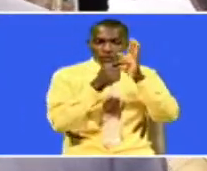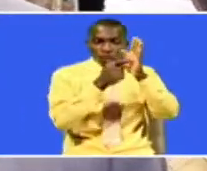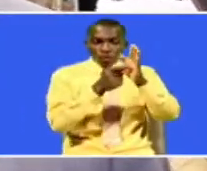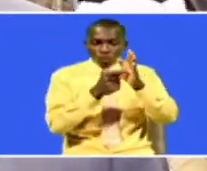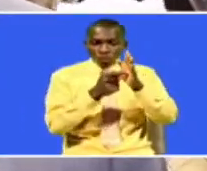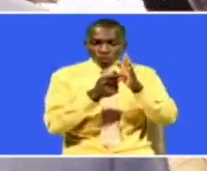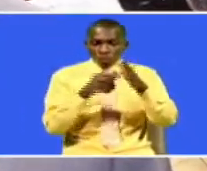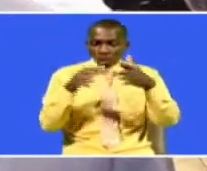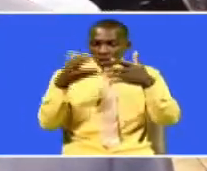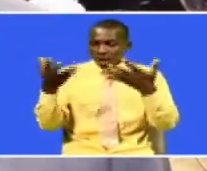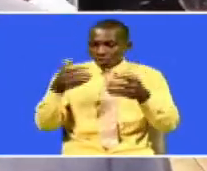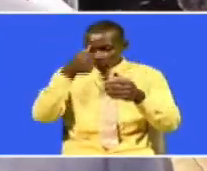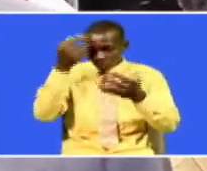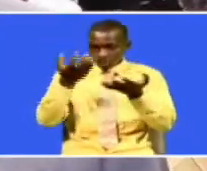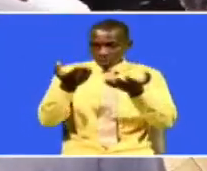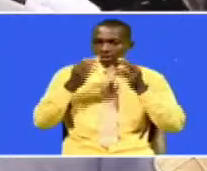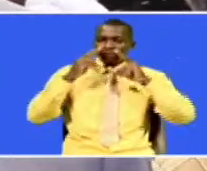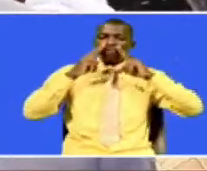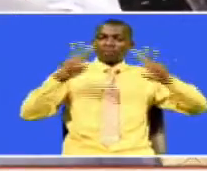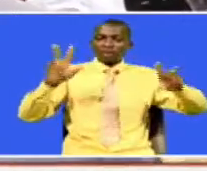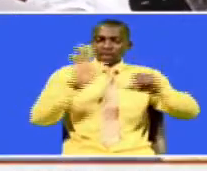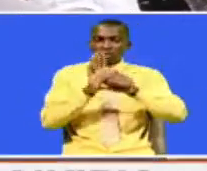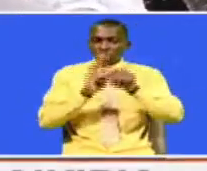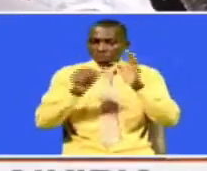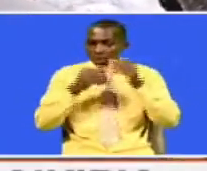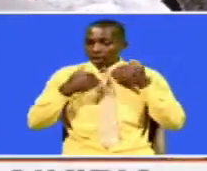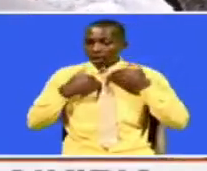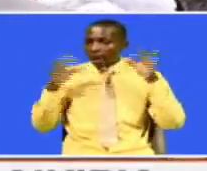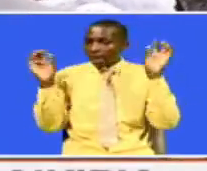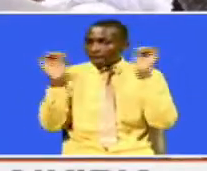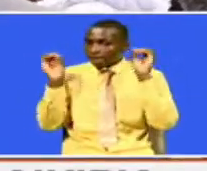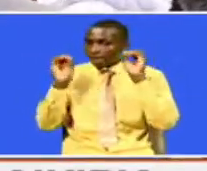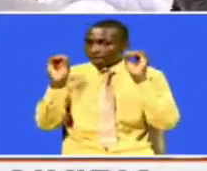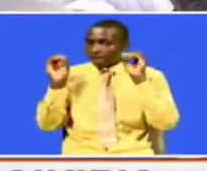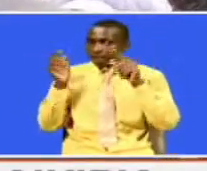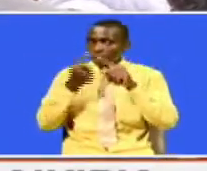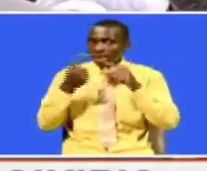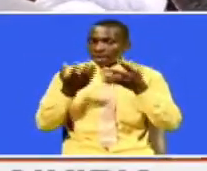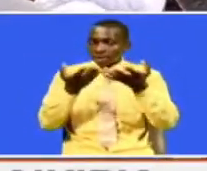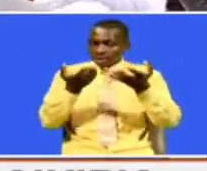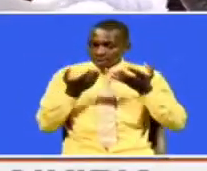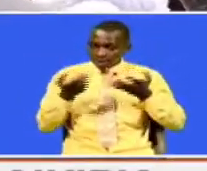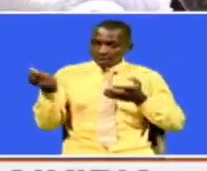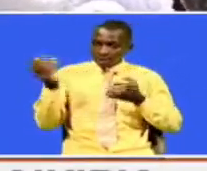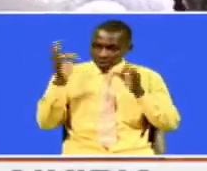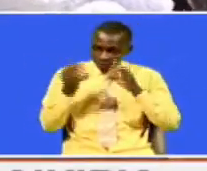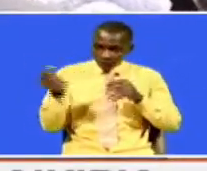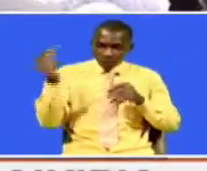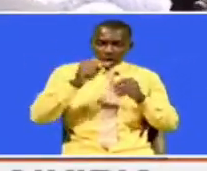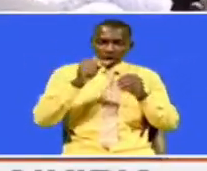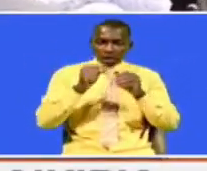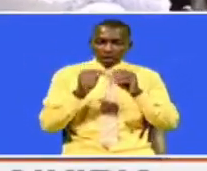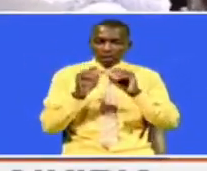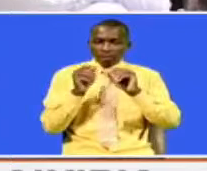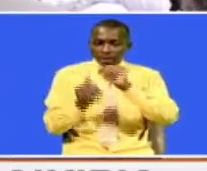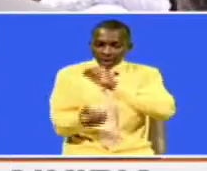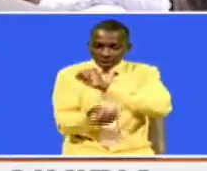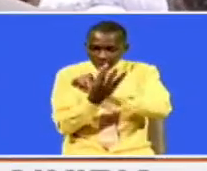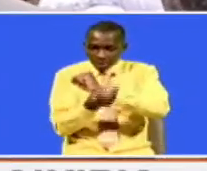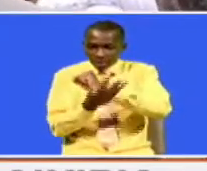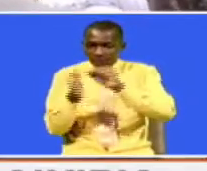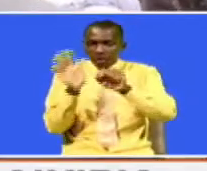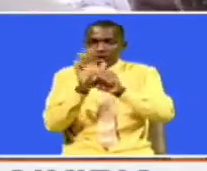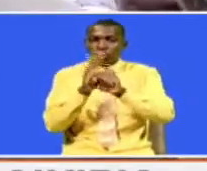Tunaitaji amani zaidi. Sikuamba kuna ubaya. Lakini tunaitaji ukikanyanga, utatushauri zaidi. Hili jami ambaya